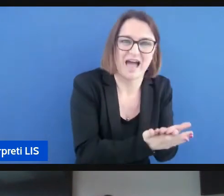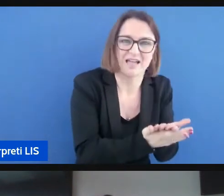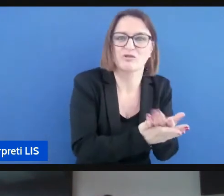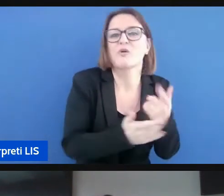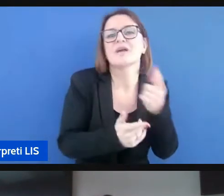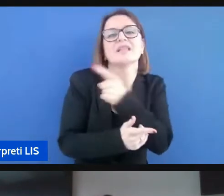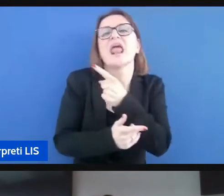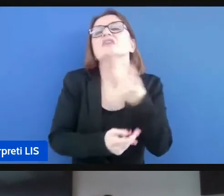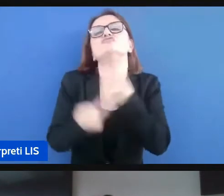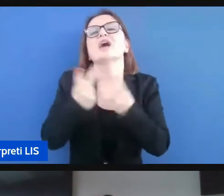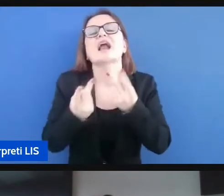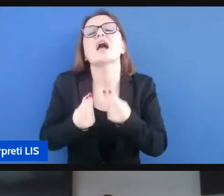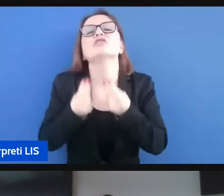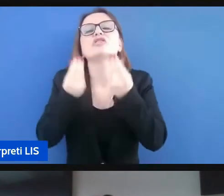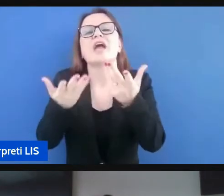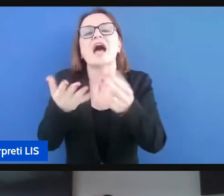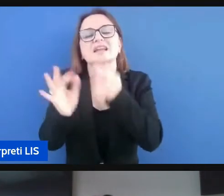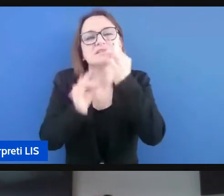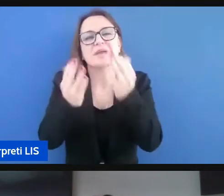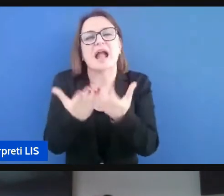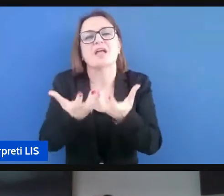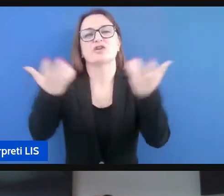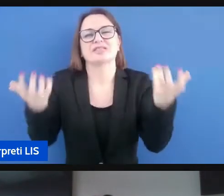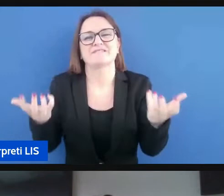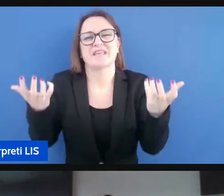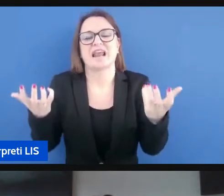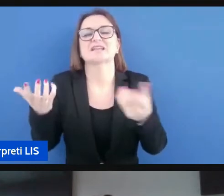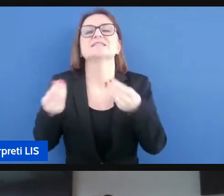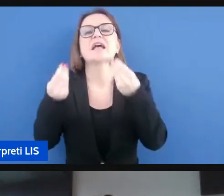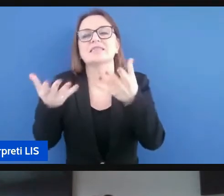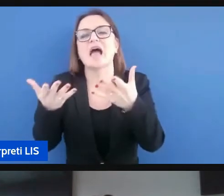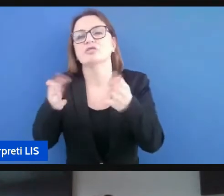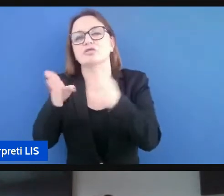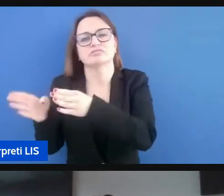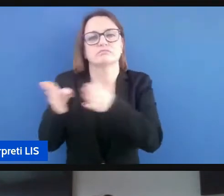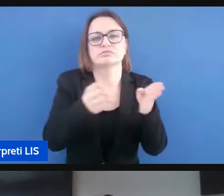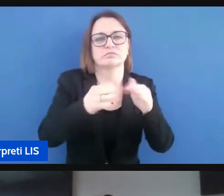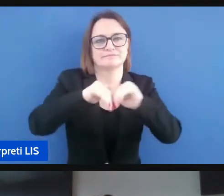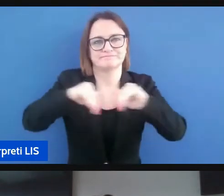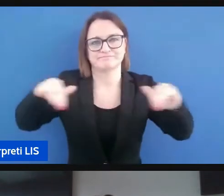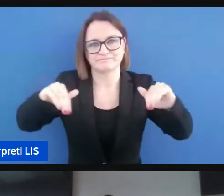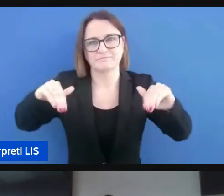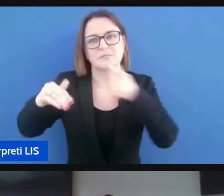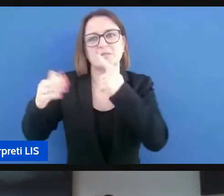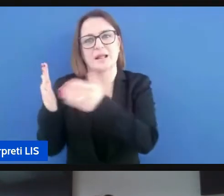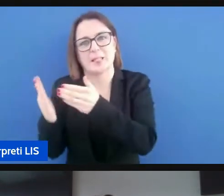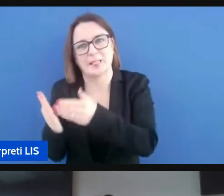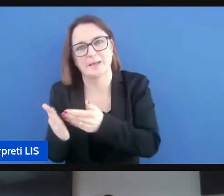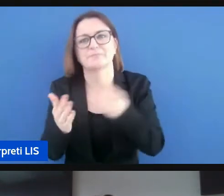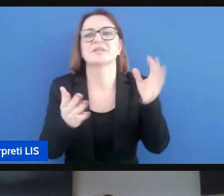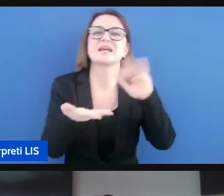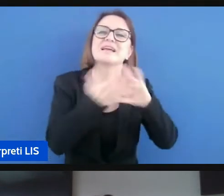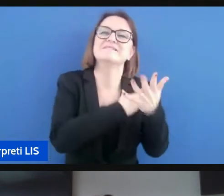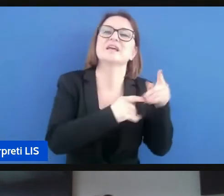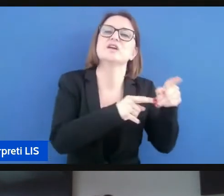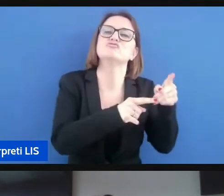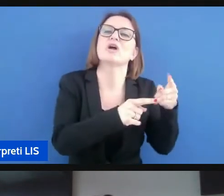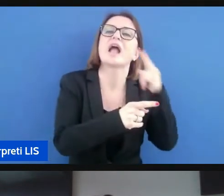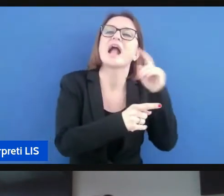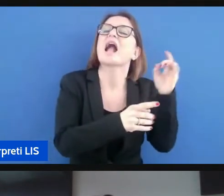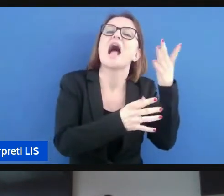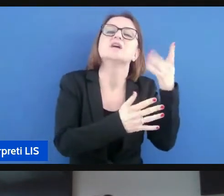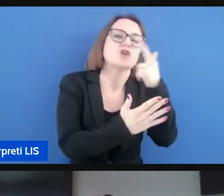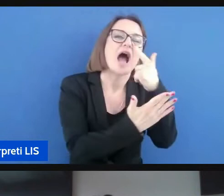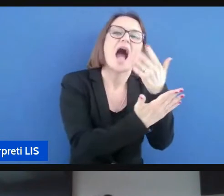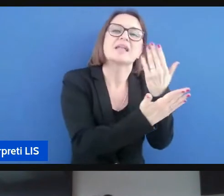due differenze spiegando appunto anche gli elementi in un senso sottrattivi e gli altri invece nel caso dell'adattamento